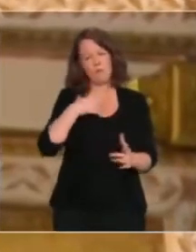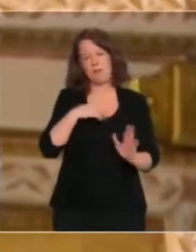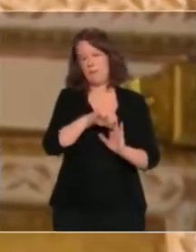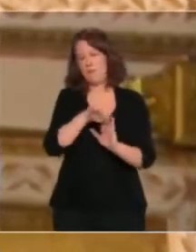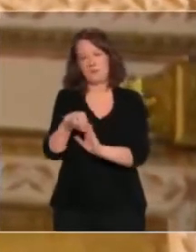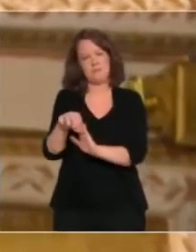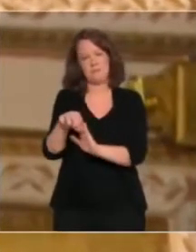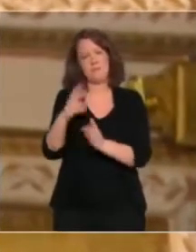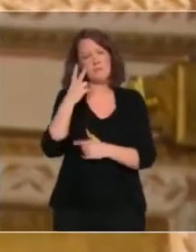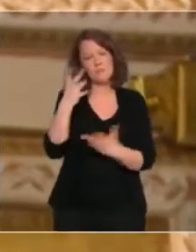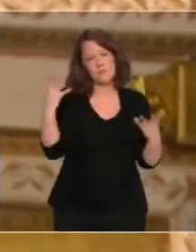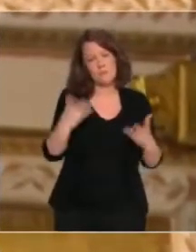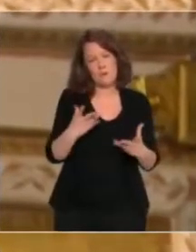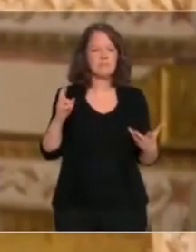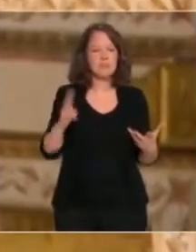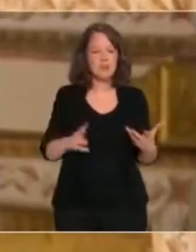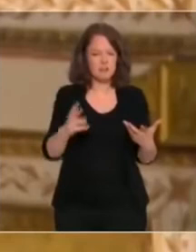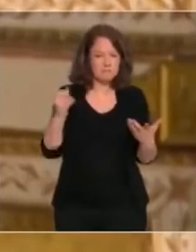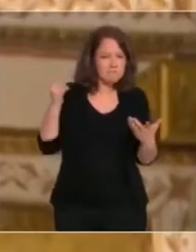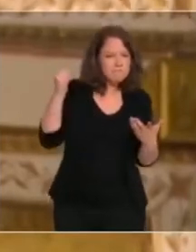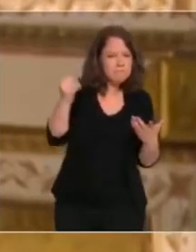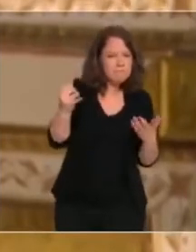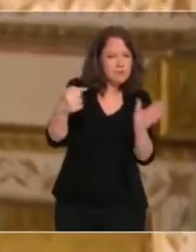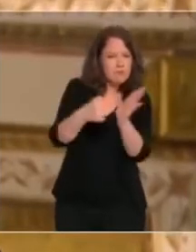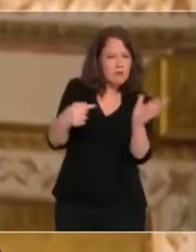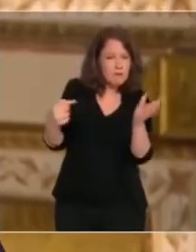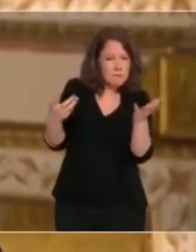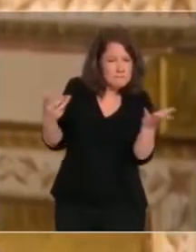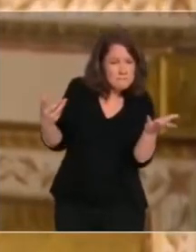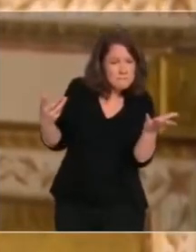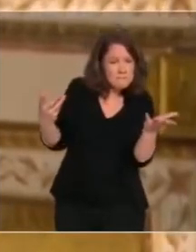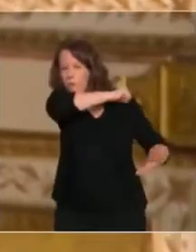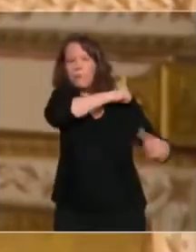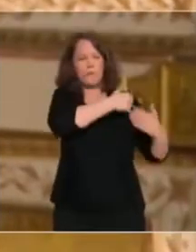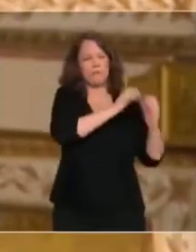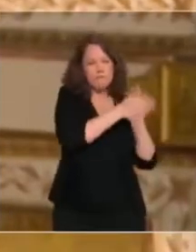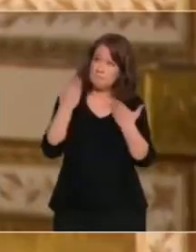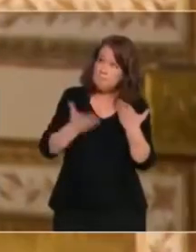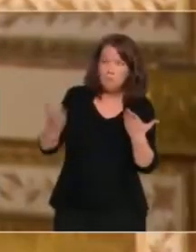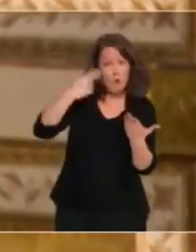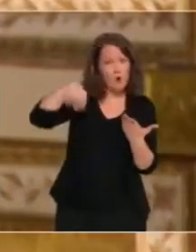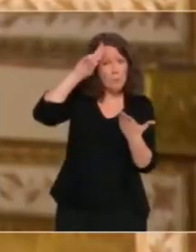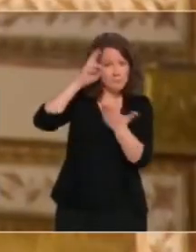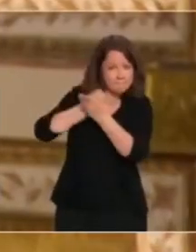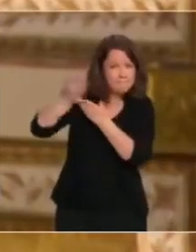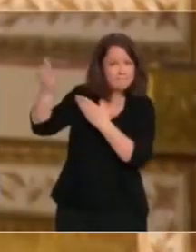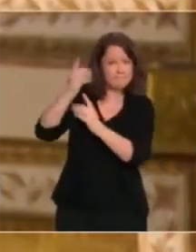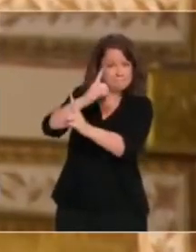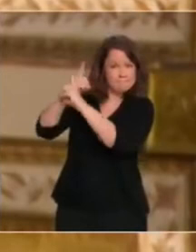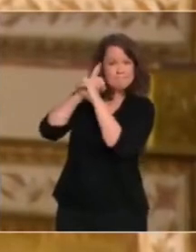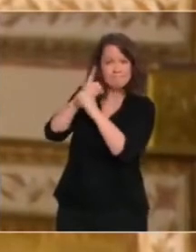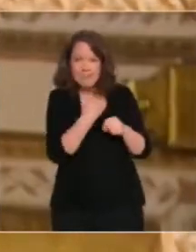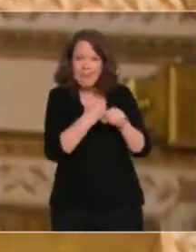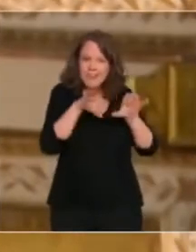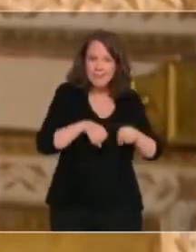actuelle creuse des inégalités. Peut-on espérer entrevoir la fin définitive de l'état, afin d'avoir plus d'unité, de